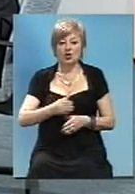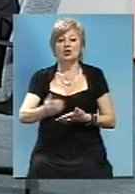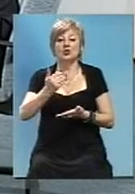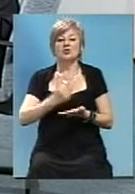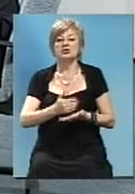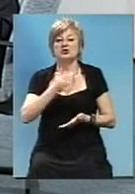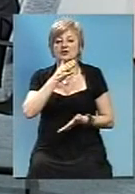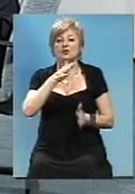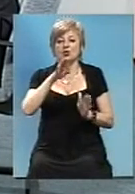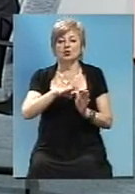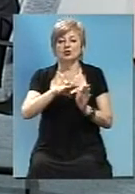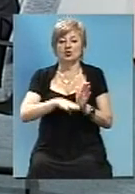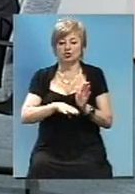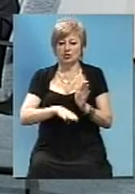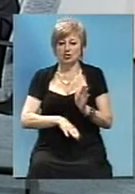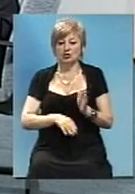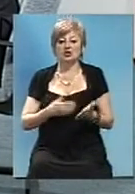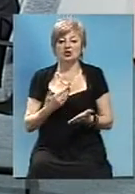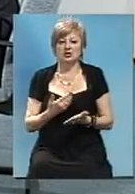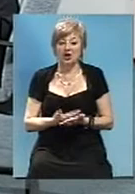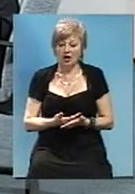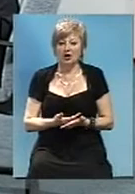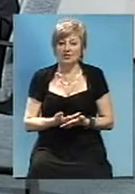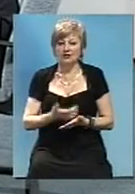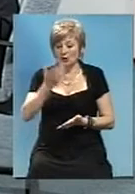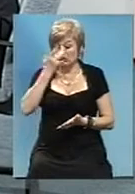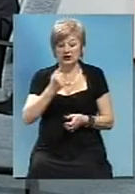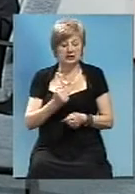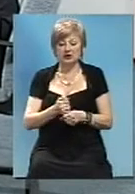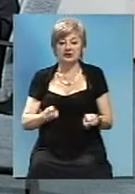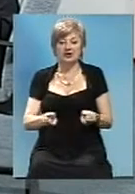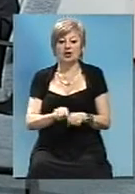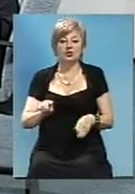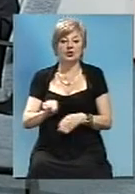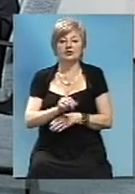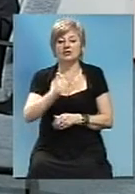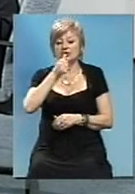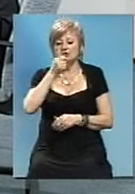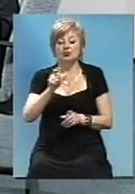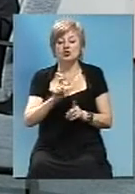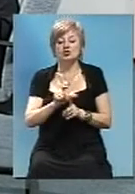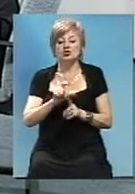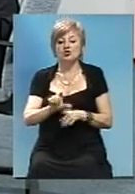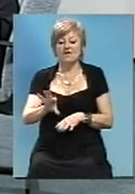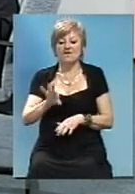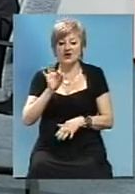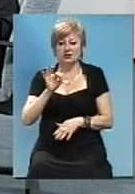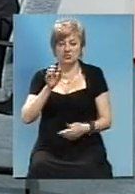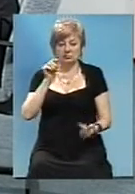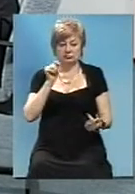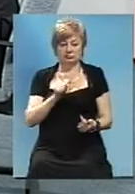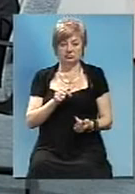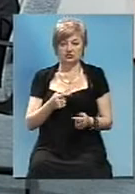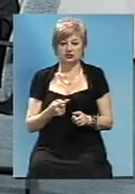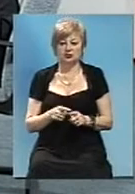все хуже і хуже. А вот в цьому году сделали такий ремонт, ну, я не можу даже подобрати таких епитетів, які б